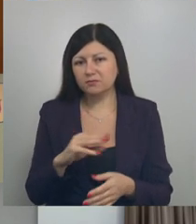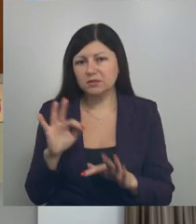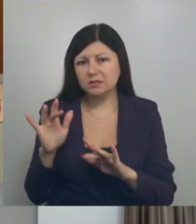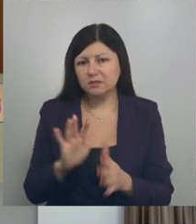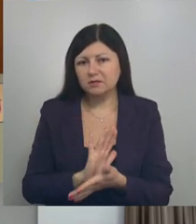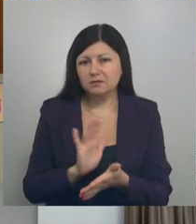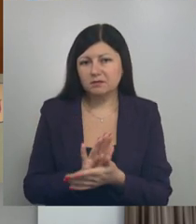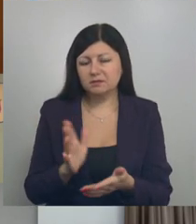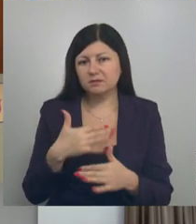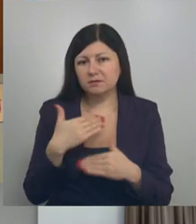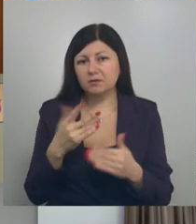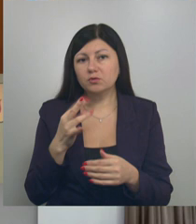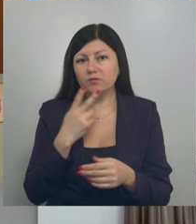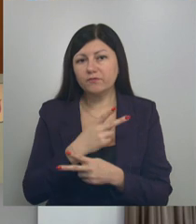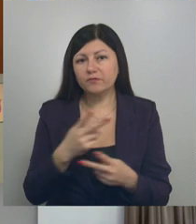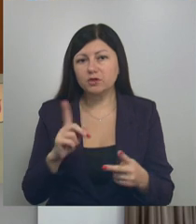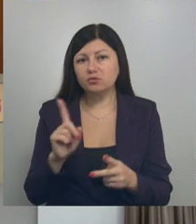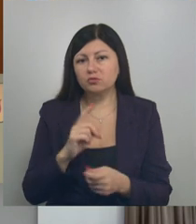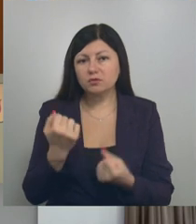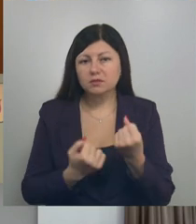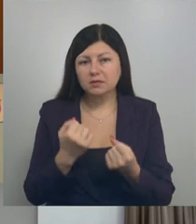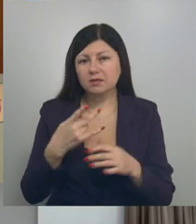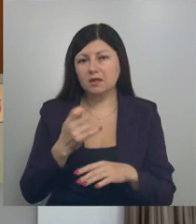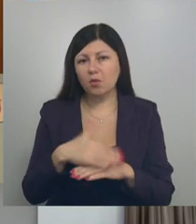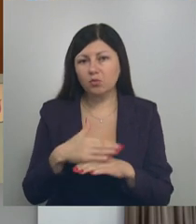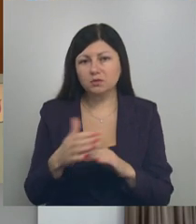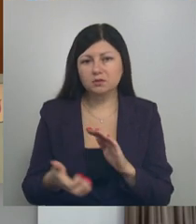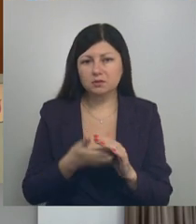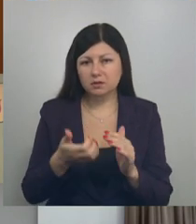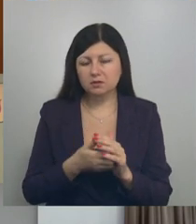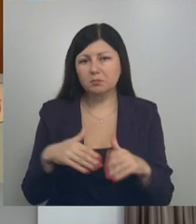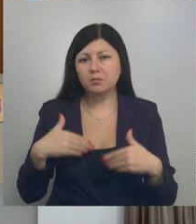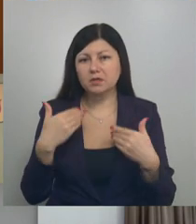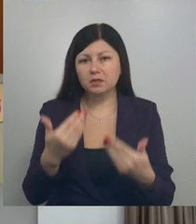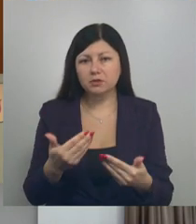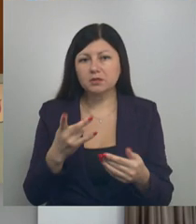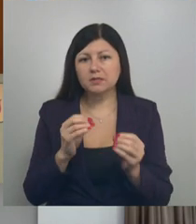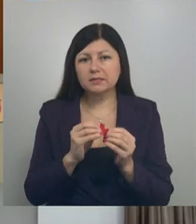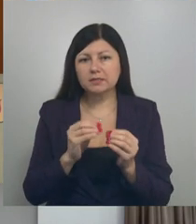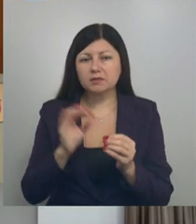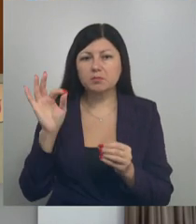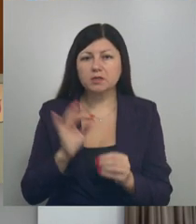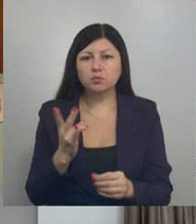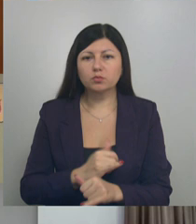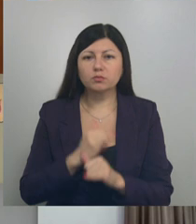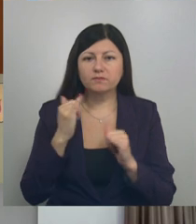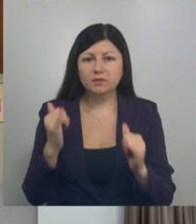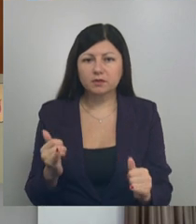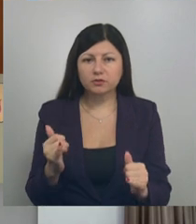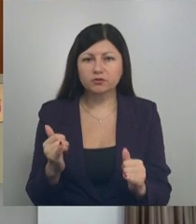вижу сам, что техники на улицах недостаточно. Поэтому предложение следующее – на 10% увеличить